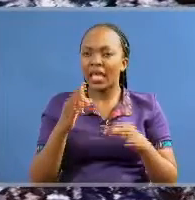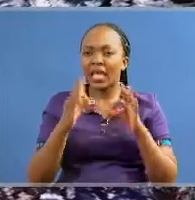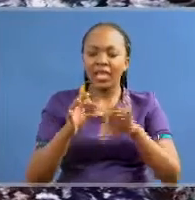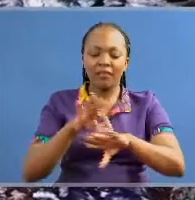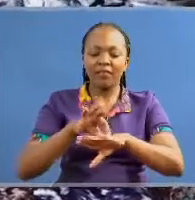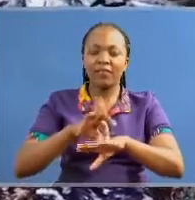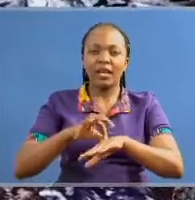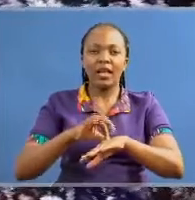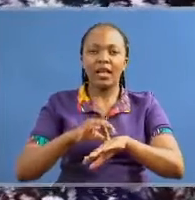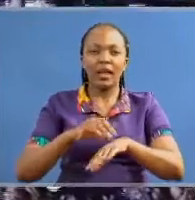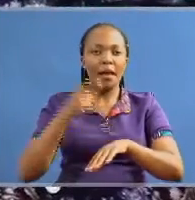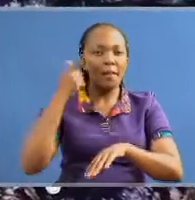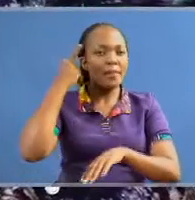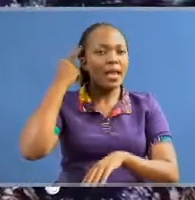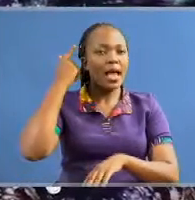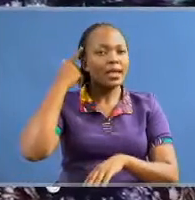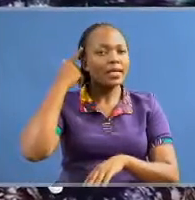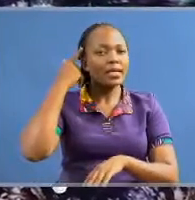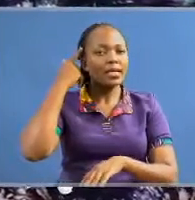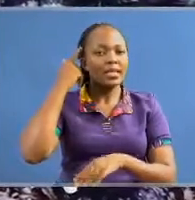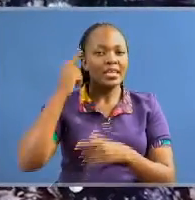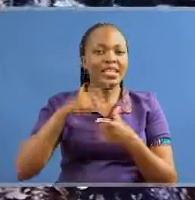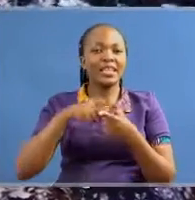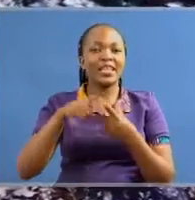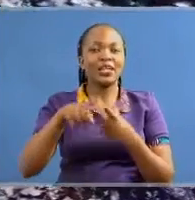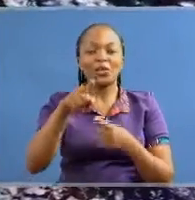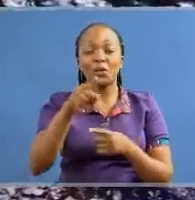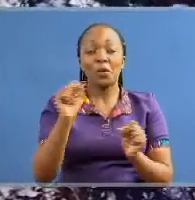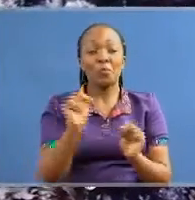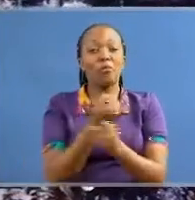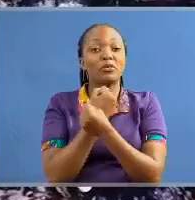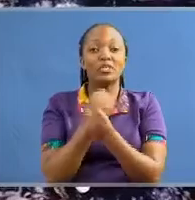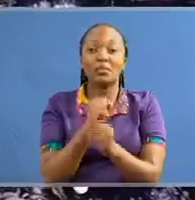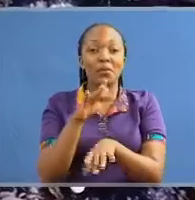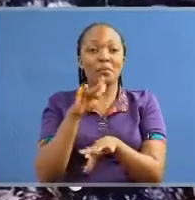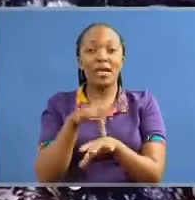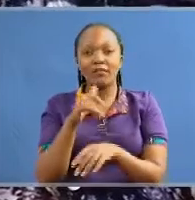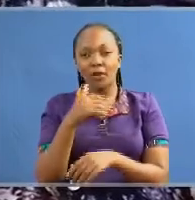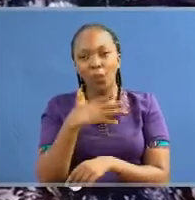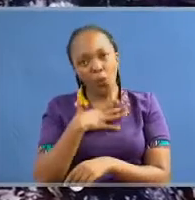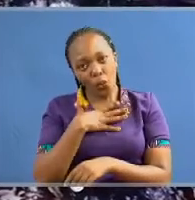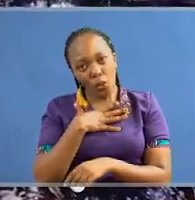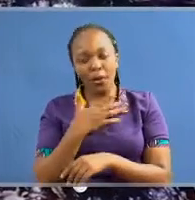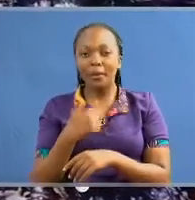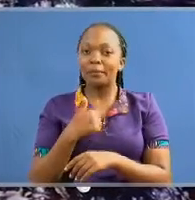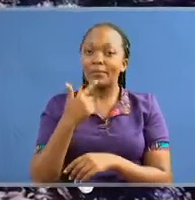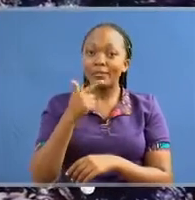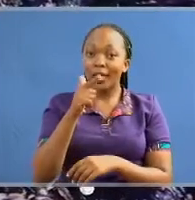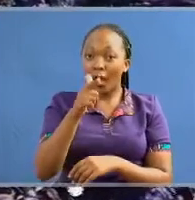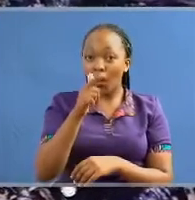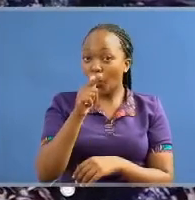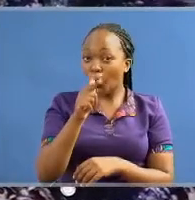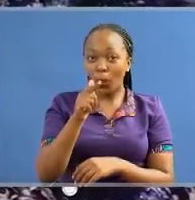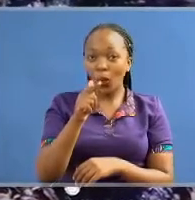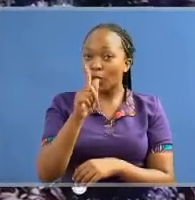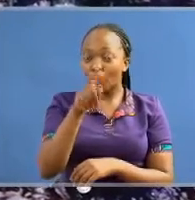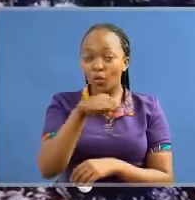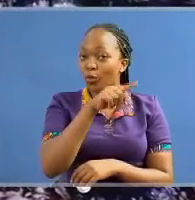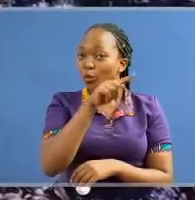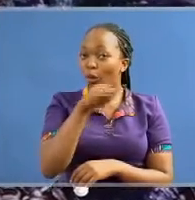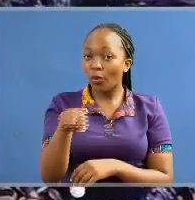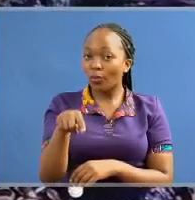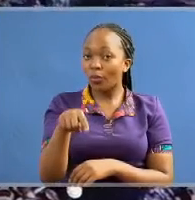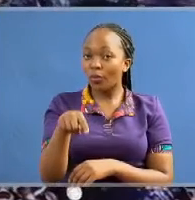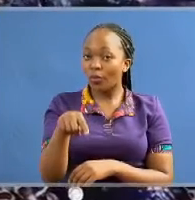you cannot get coronavirus. I would like to disabuse that notion. The